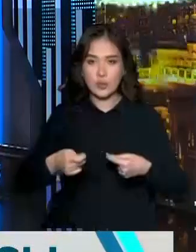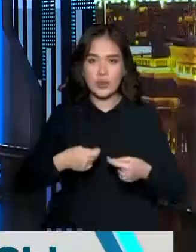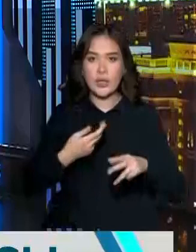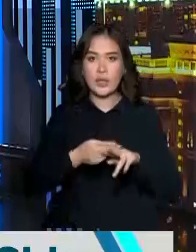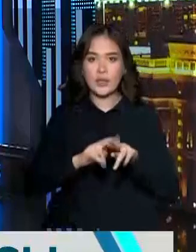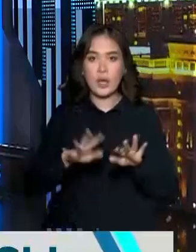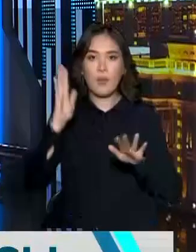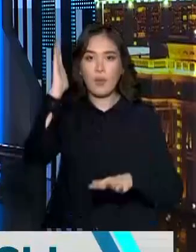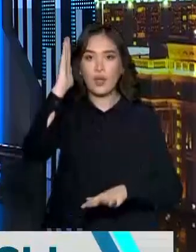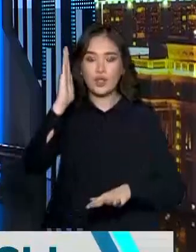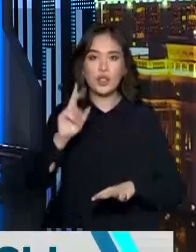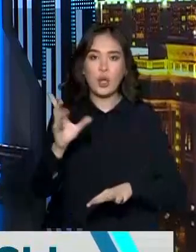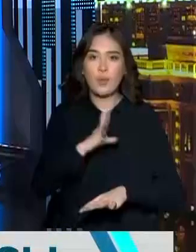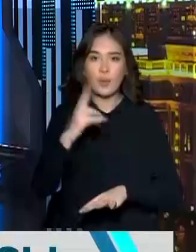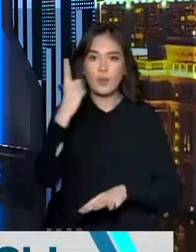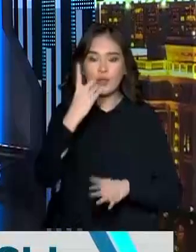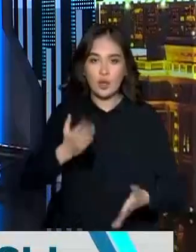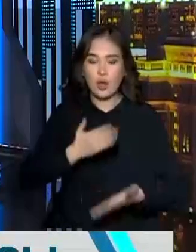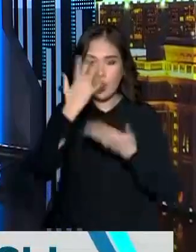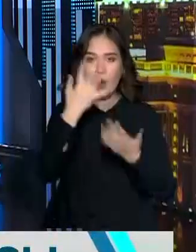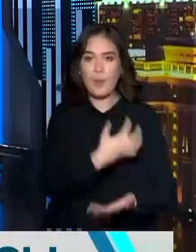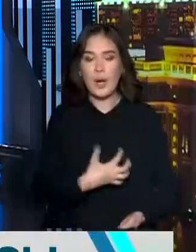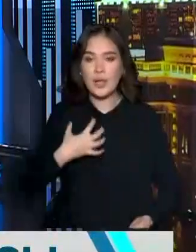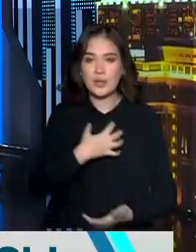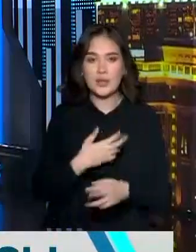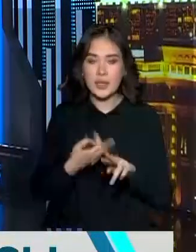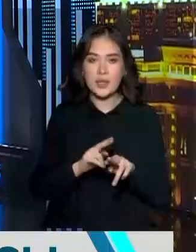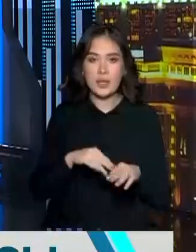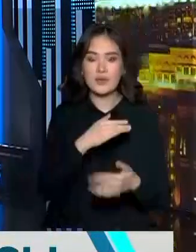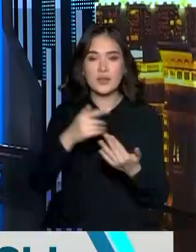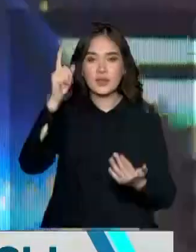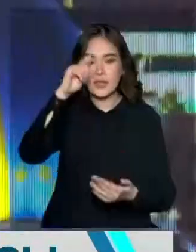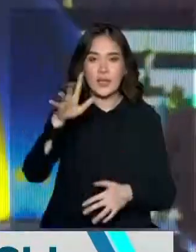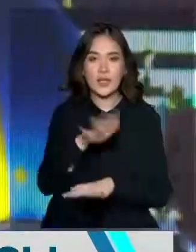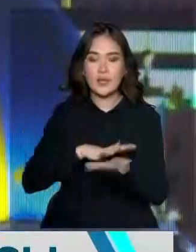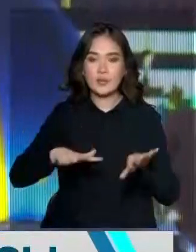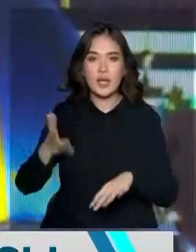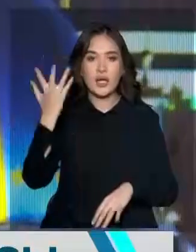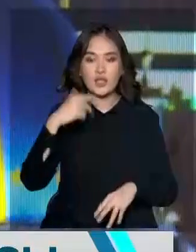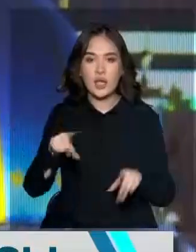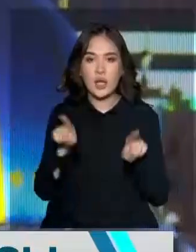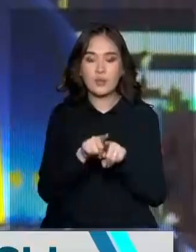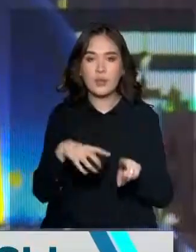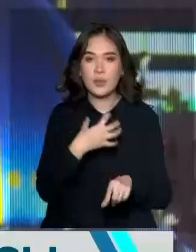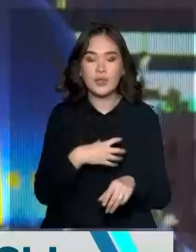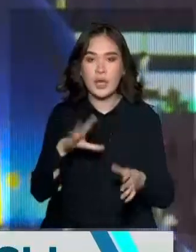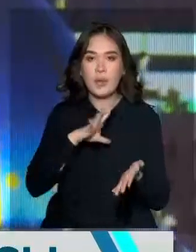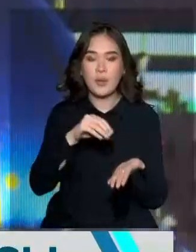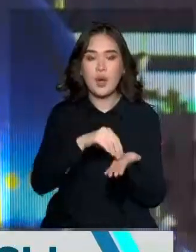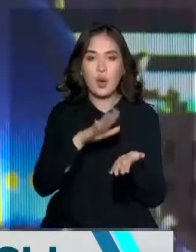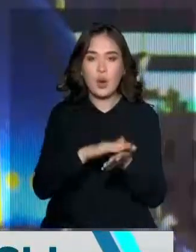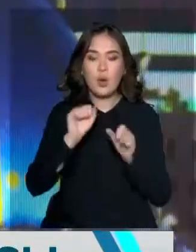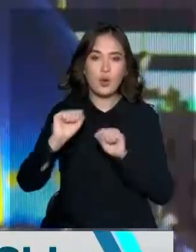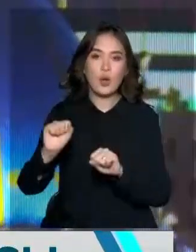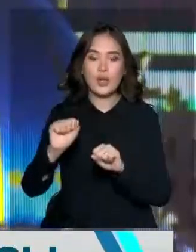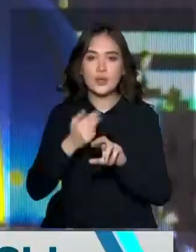Болашақта осы бірінші ақылымға шығады. Маңызды енді мәселер білесістер еліміздің қашанда маңызды мәселерінің бір өп табылатын, бұл қорғаныспен